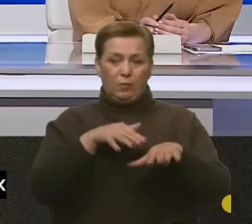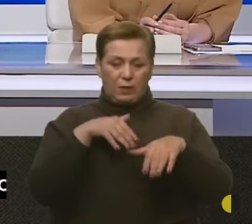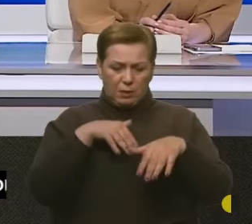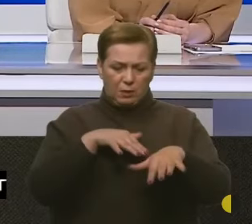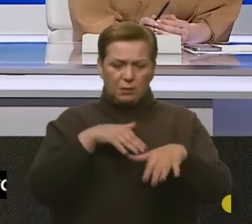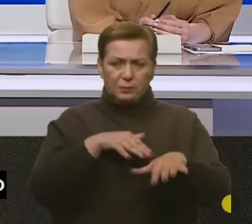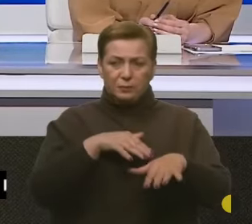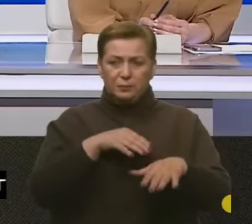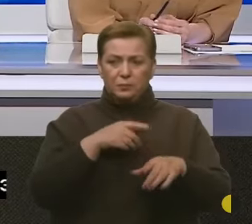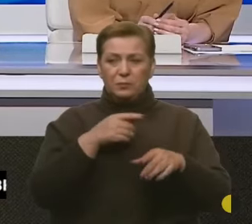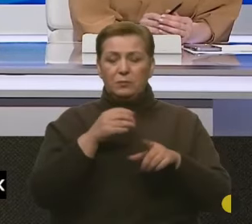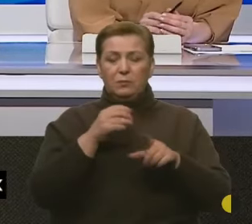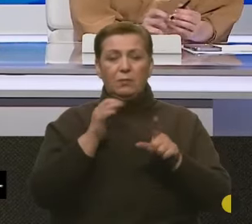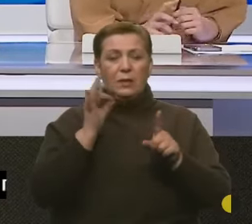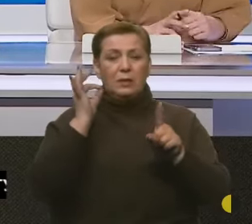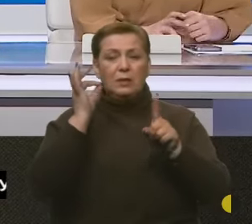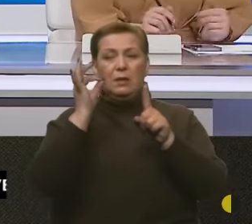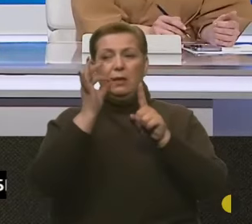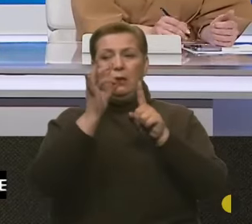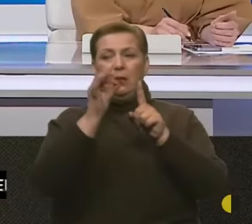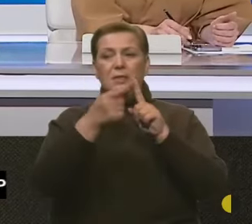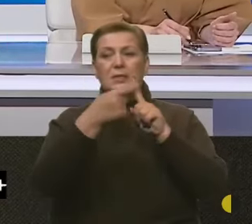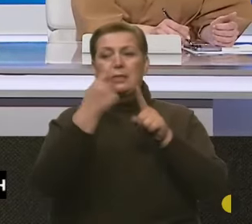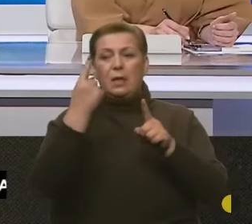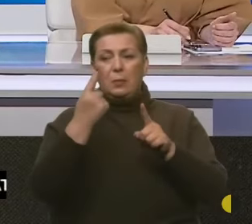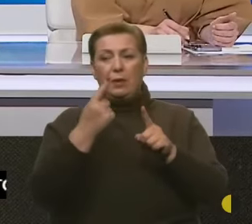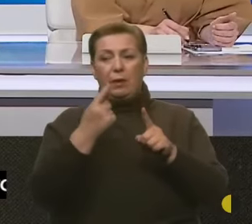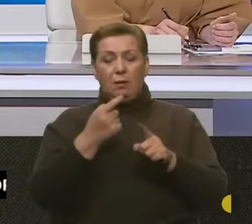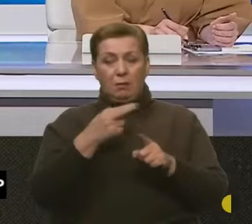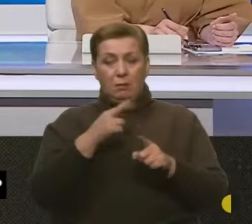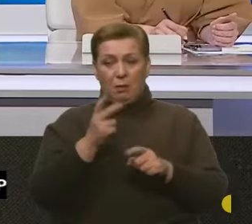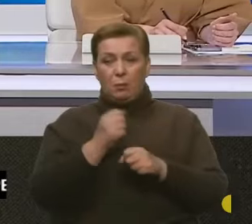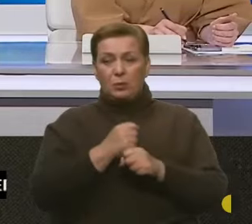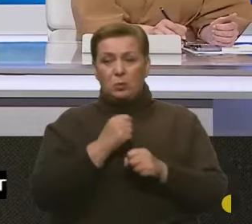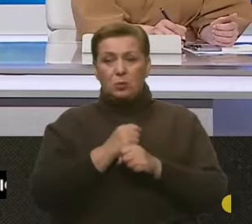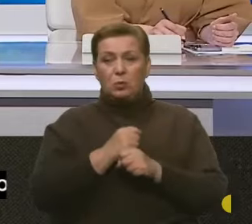як їхні снайпери працюють. Тут дуже грамотний досвідчений ворог, не треба його недооцінювати.